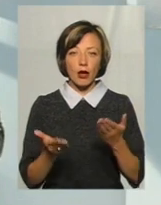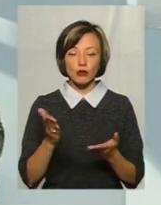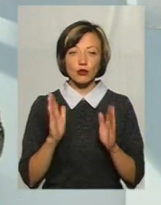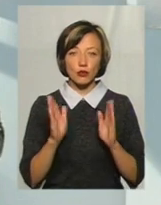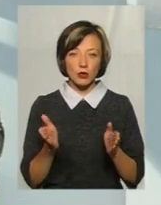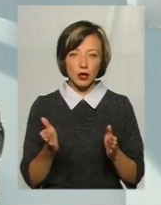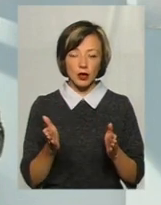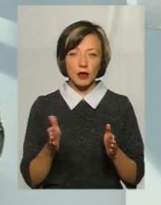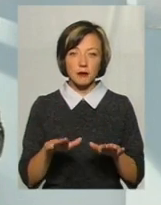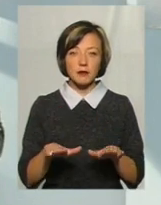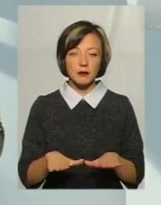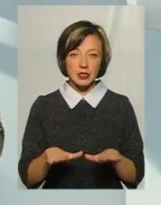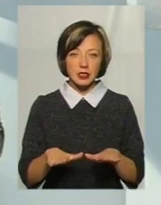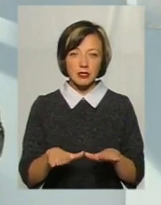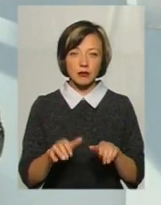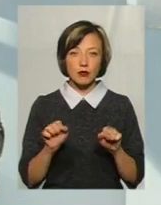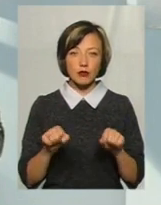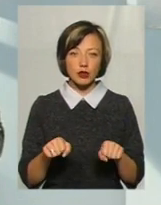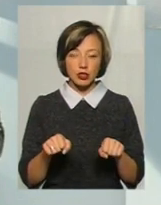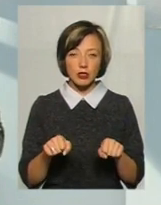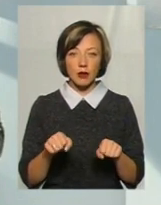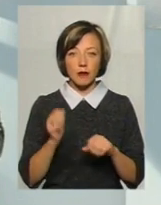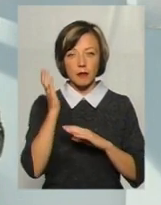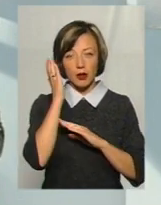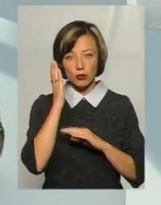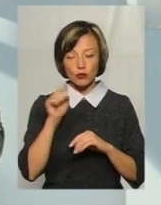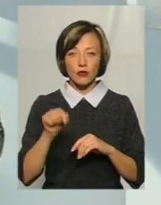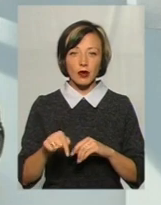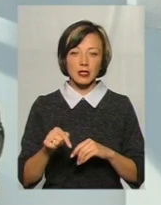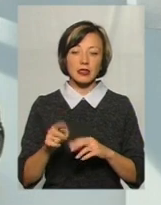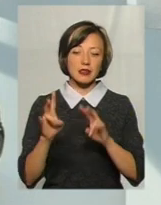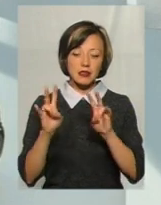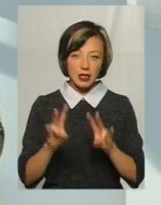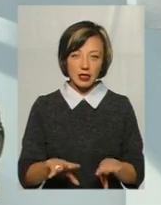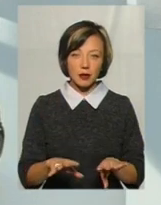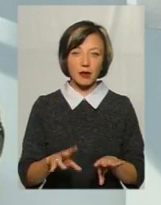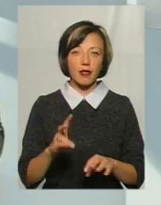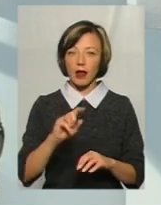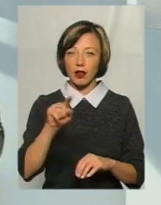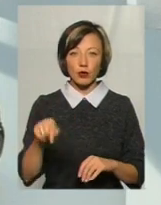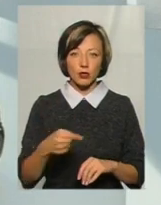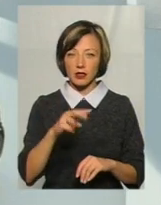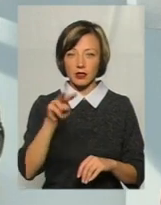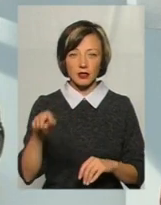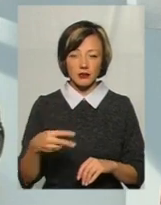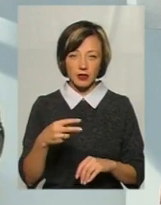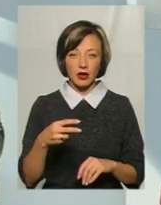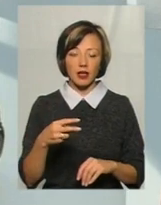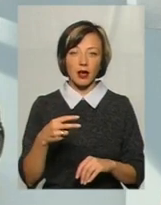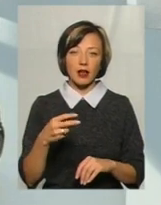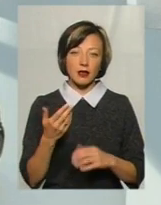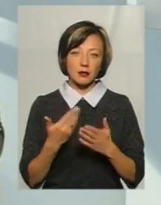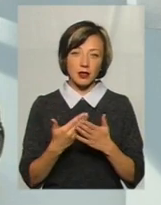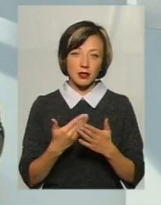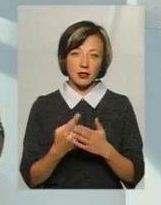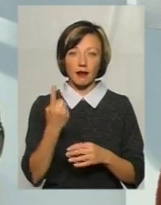місце, де можна буде туристу переночувати, він затримується вже не на годину, не на дві, майже на